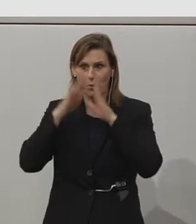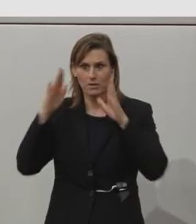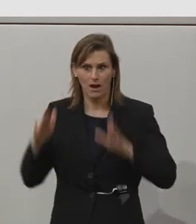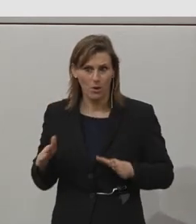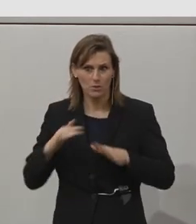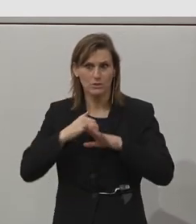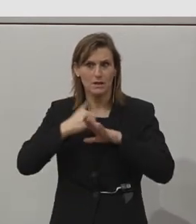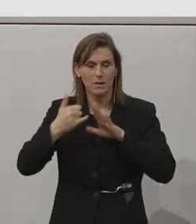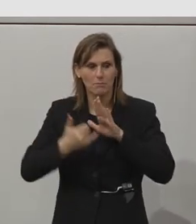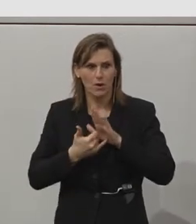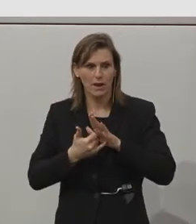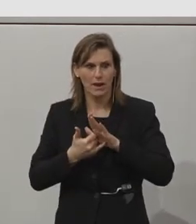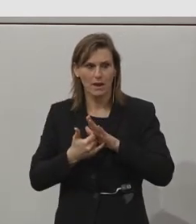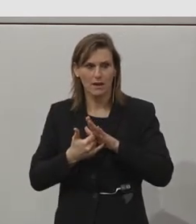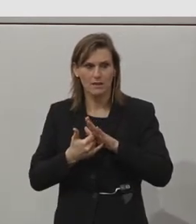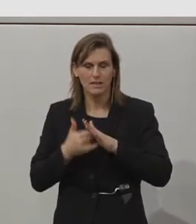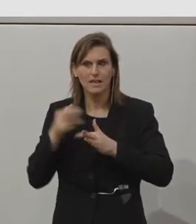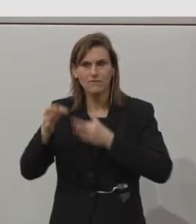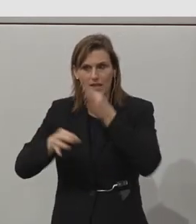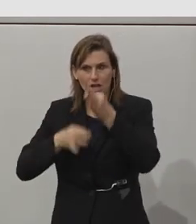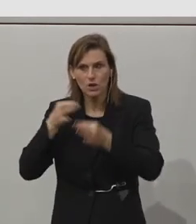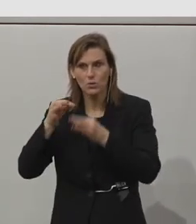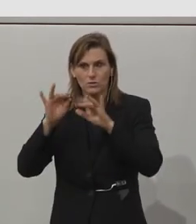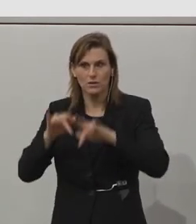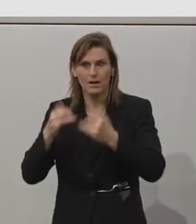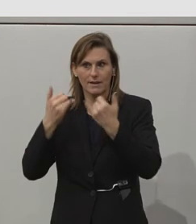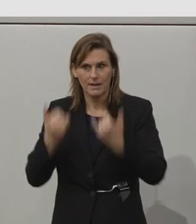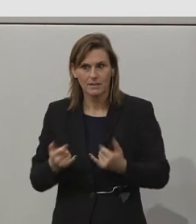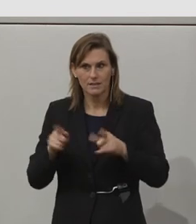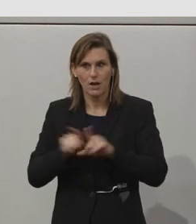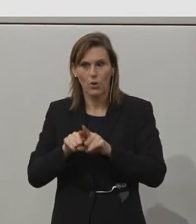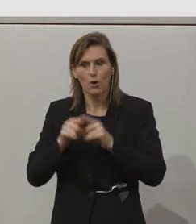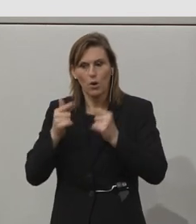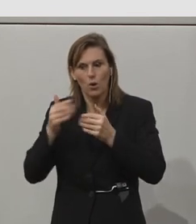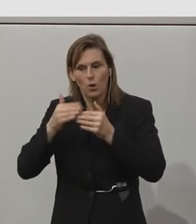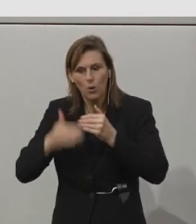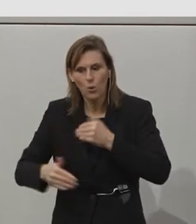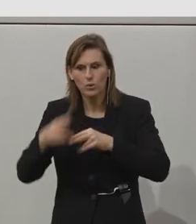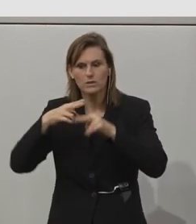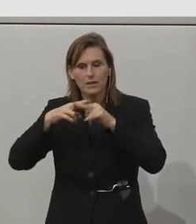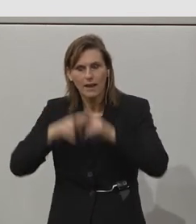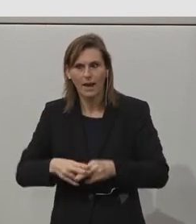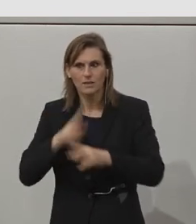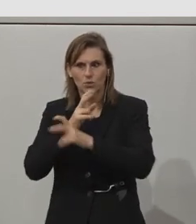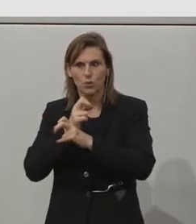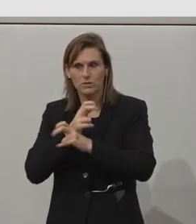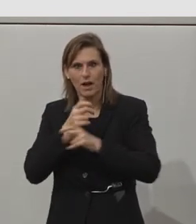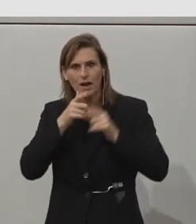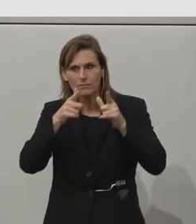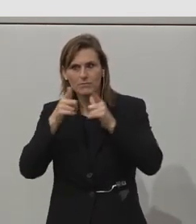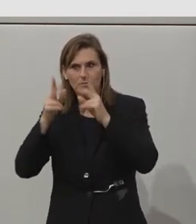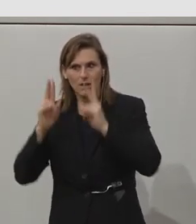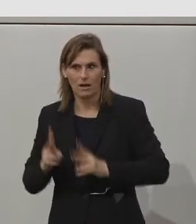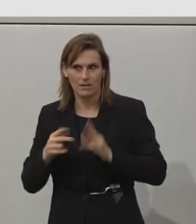das wir entwickelt haben und das jetzt auch bereit ist, den Rest von Österreich zu erobern, Ihnen heute